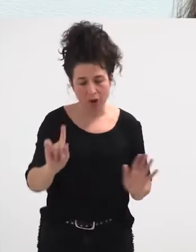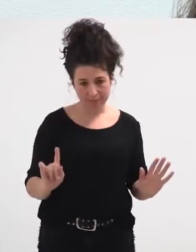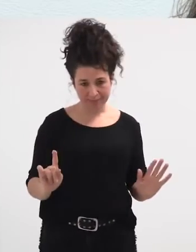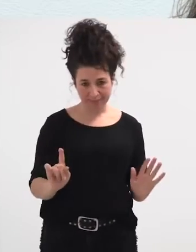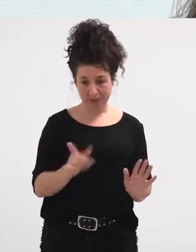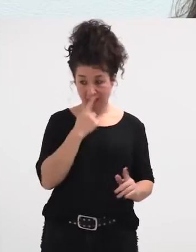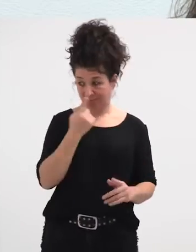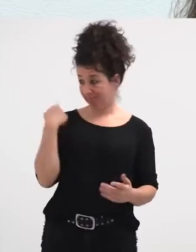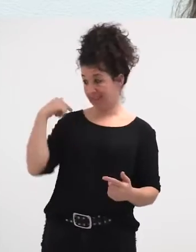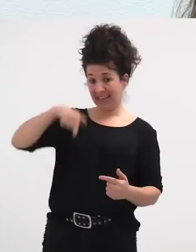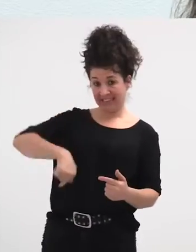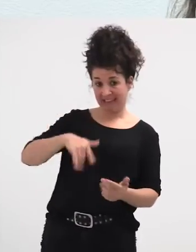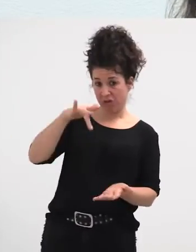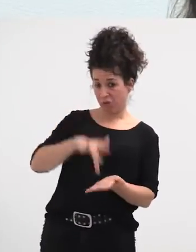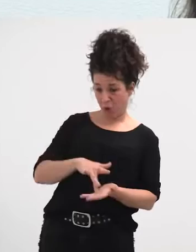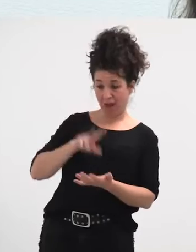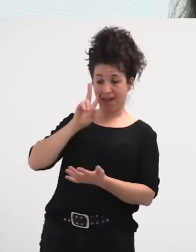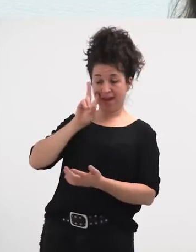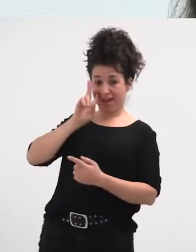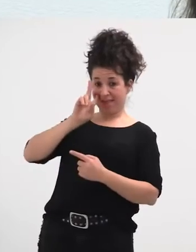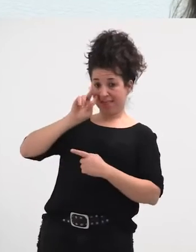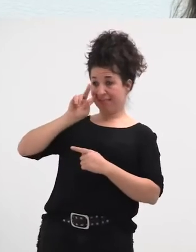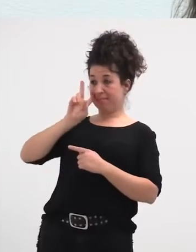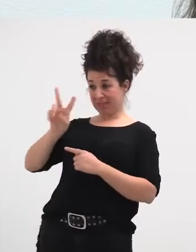ostean, bueno, bainan, bainan, bainan,